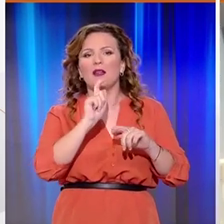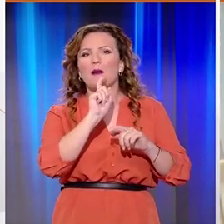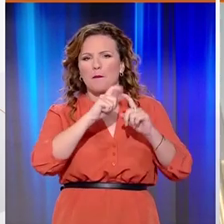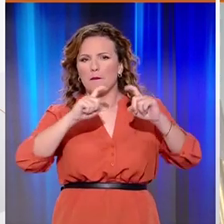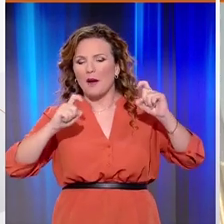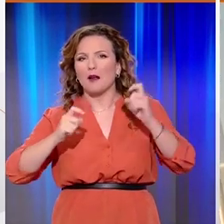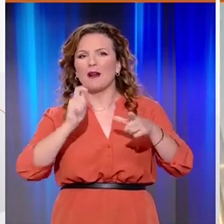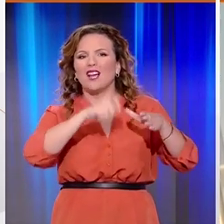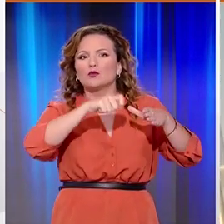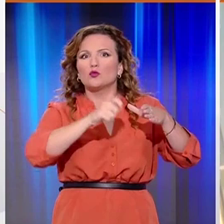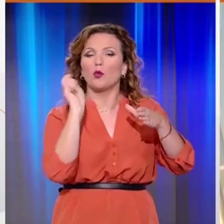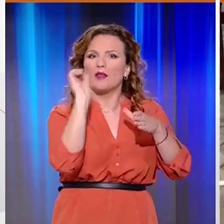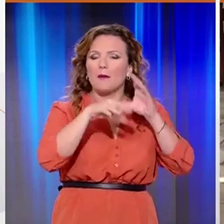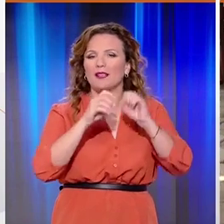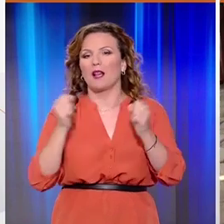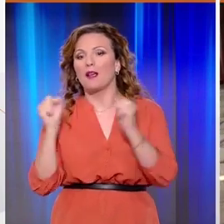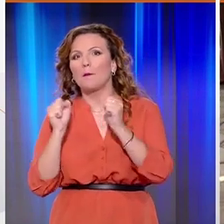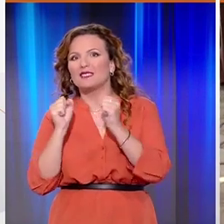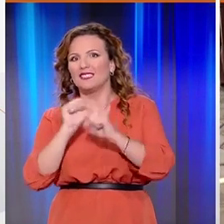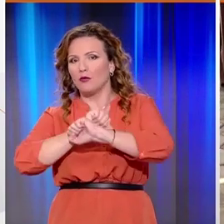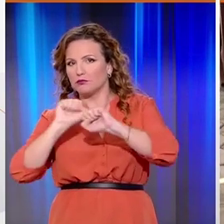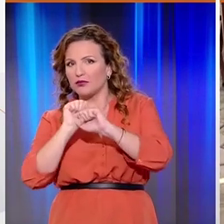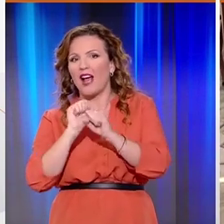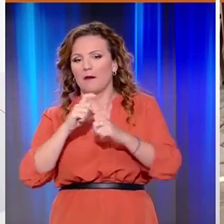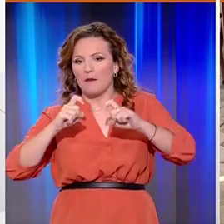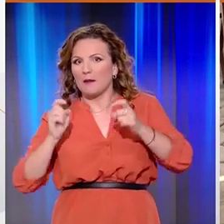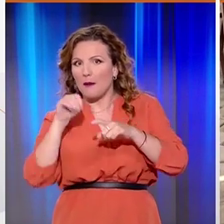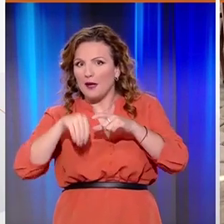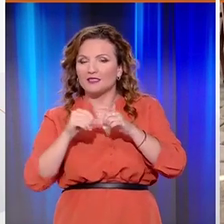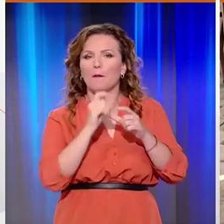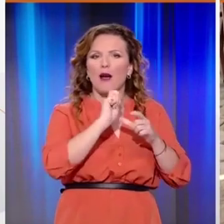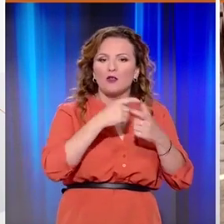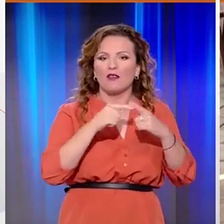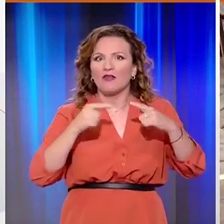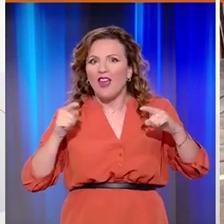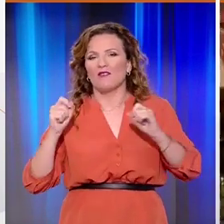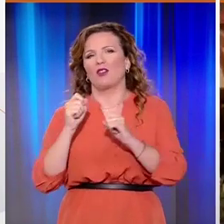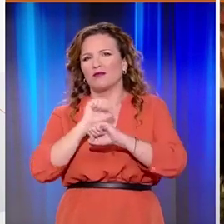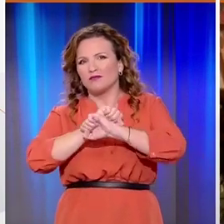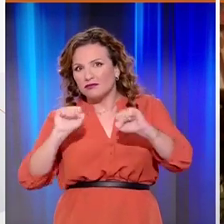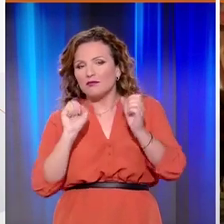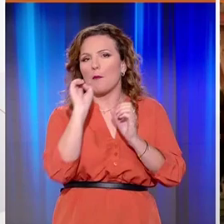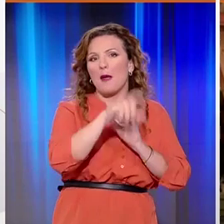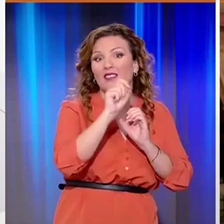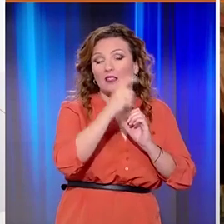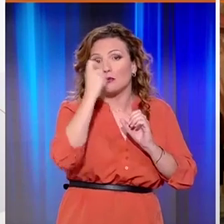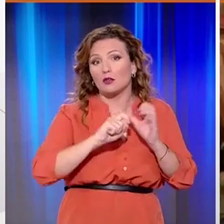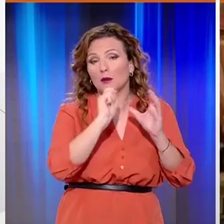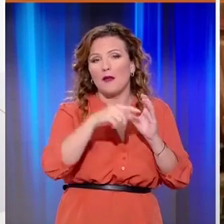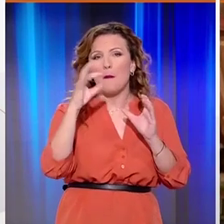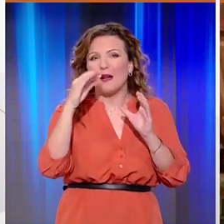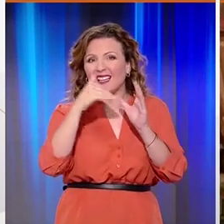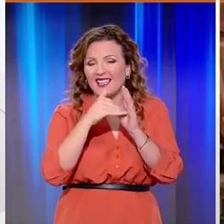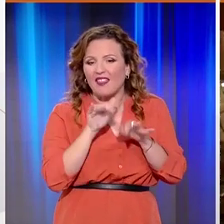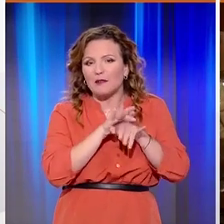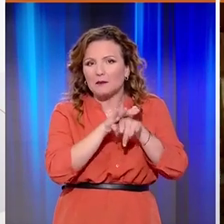προϊόντα που δεν άντεξαν εκτός ψυγείου. Όταν ήθελα όλα τα παγωτά τα πετάξαμε. Όλα πεταχτήκανε. Ήταν πάνω από 50 χιλιάρικα